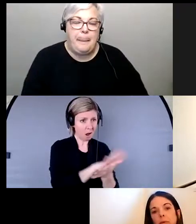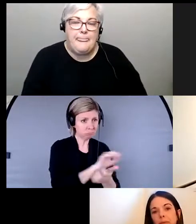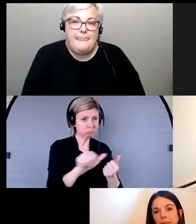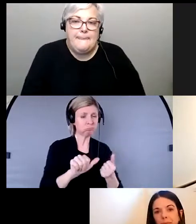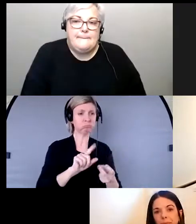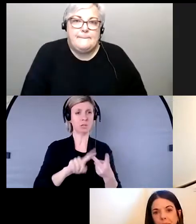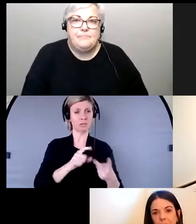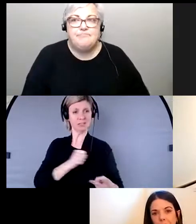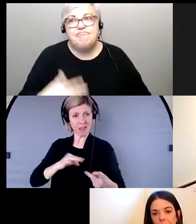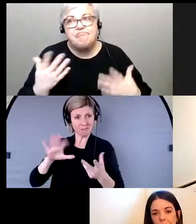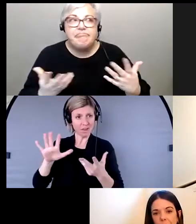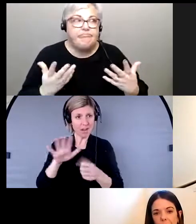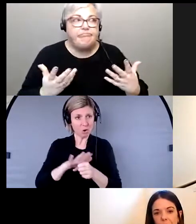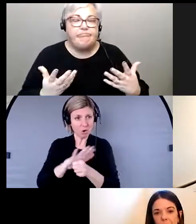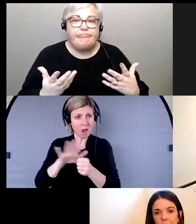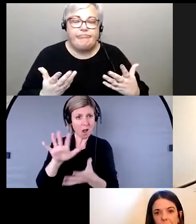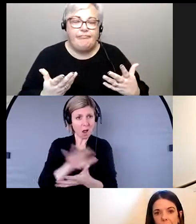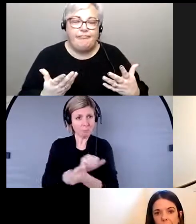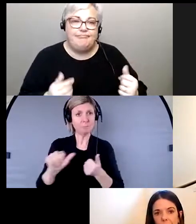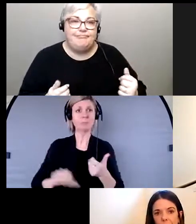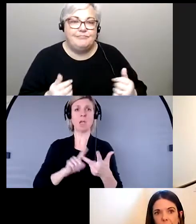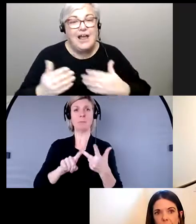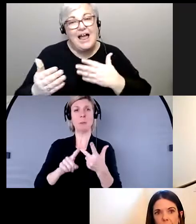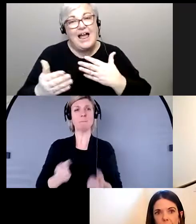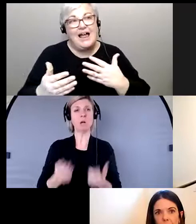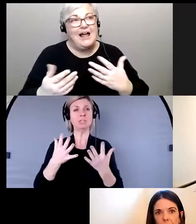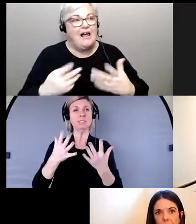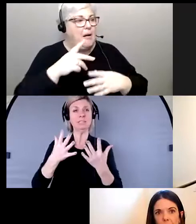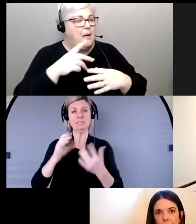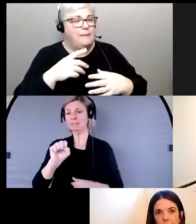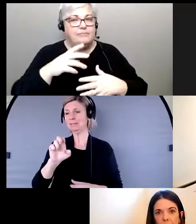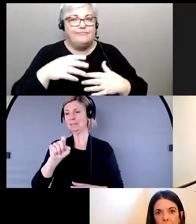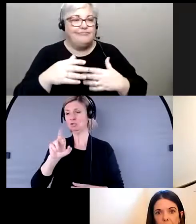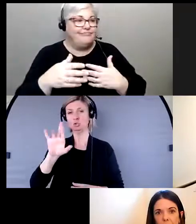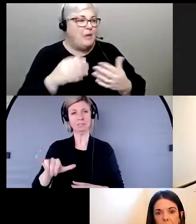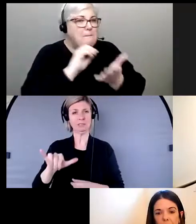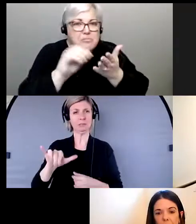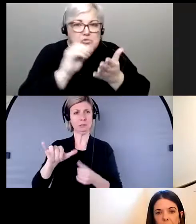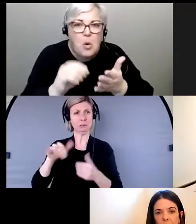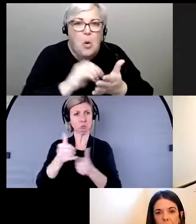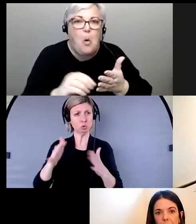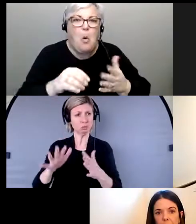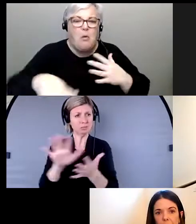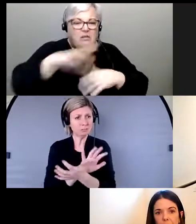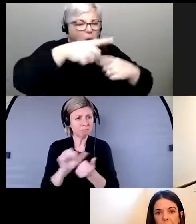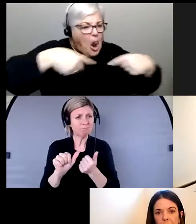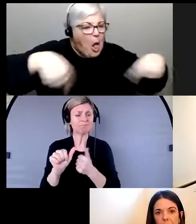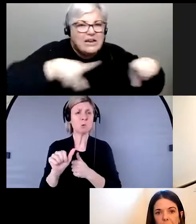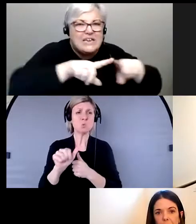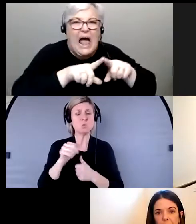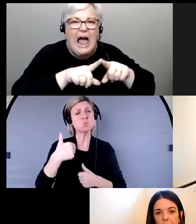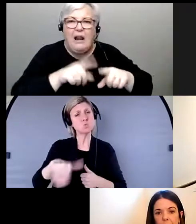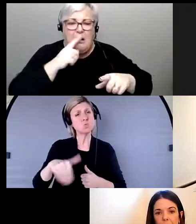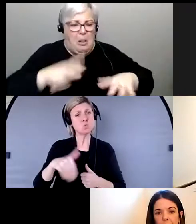Tous les espaces de programmes et les bureaux étaient inondés. Rowan